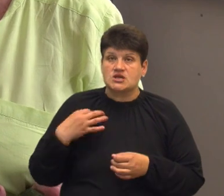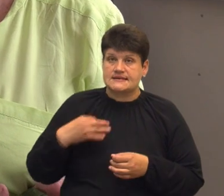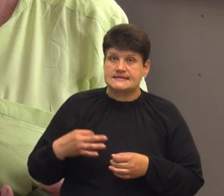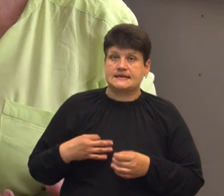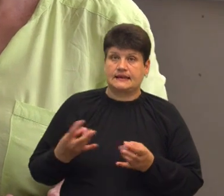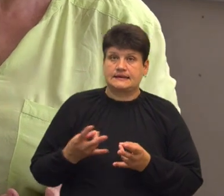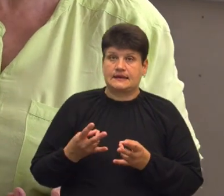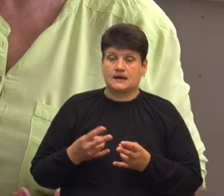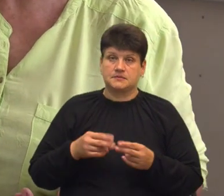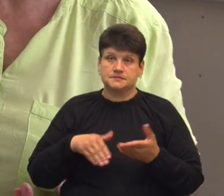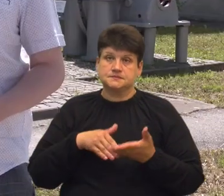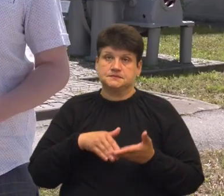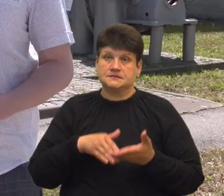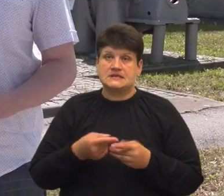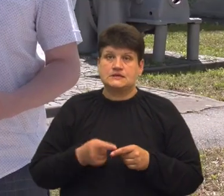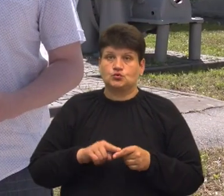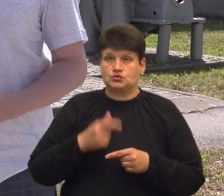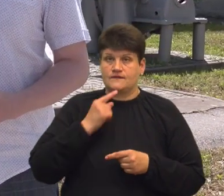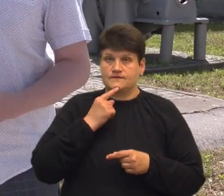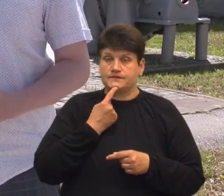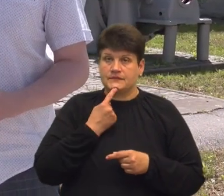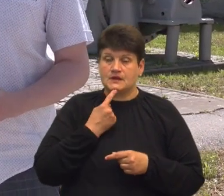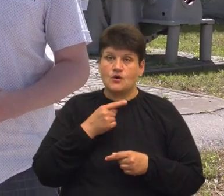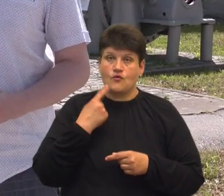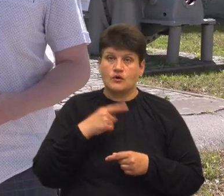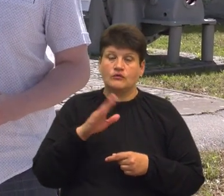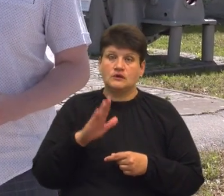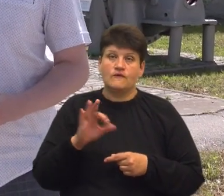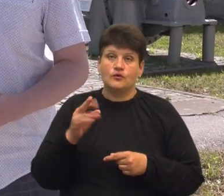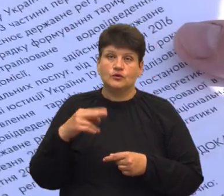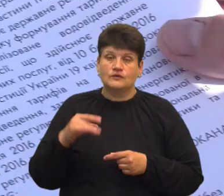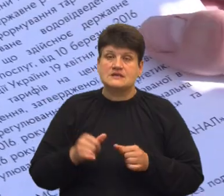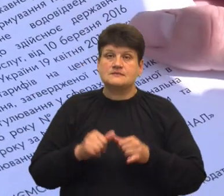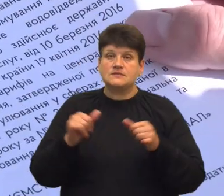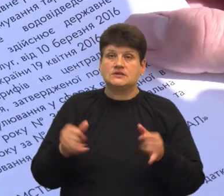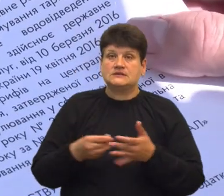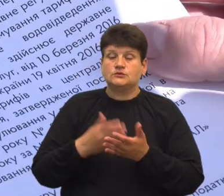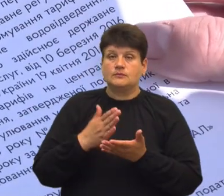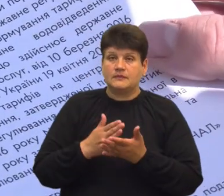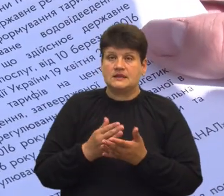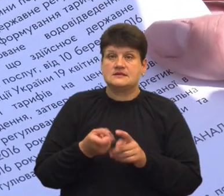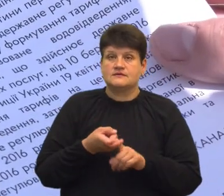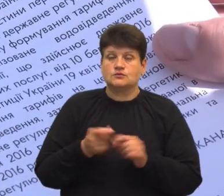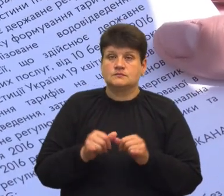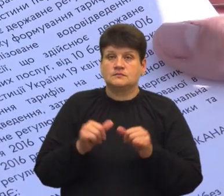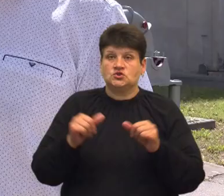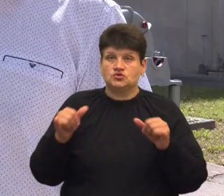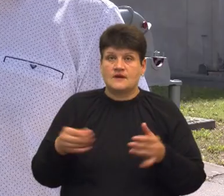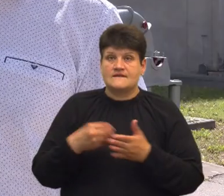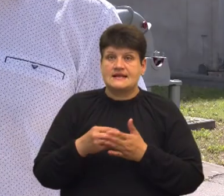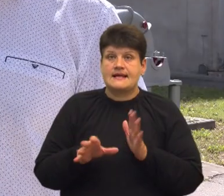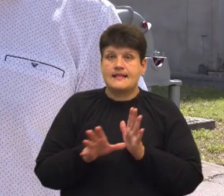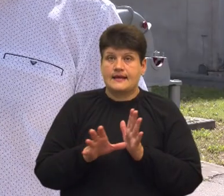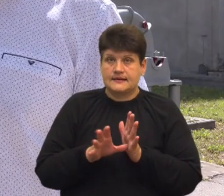обходжувати. Тут дуже тяжко. За словами Володимира Водовоза, збільшити тариф мали через зростання вартості електроенергії.